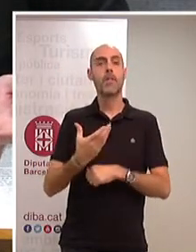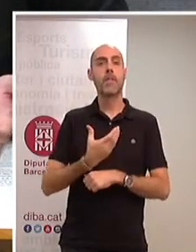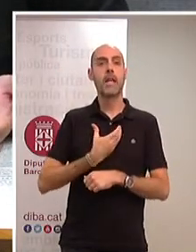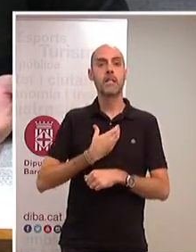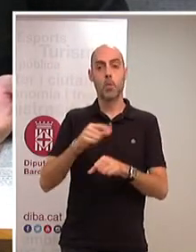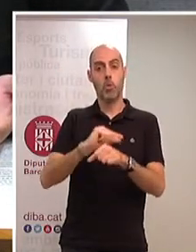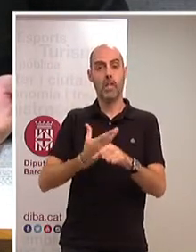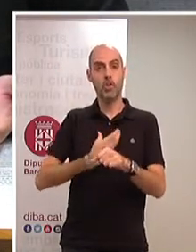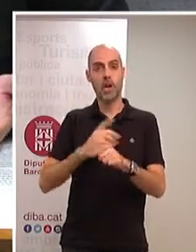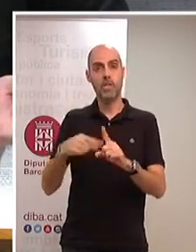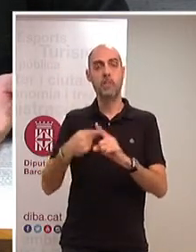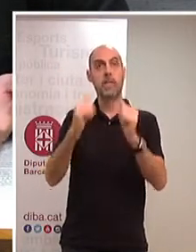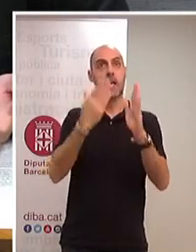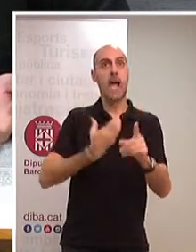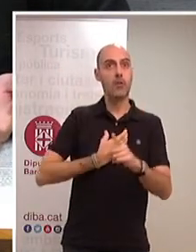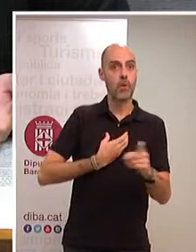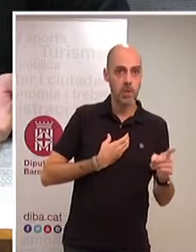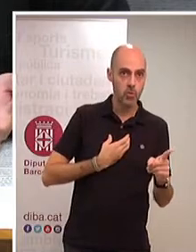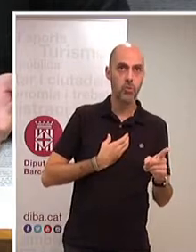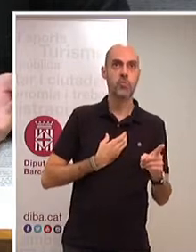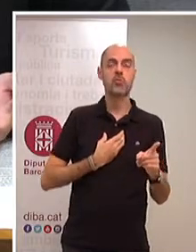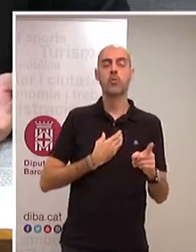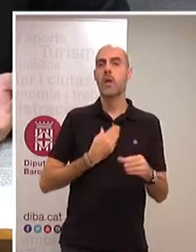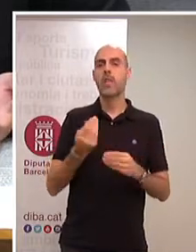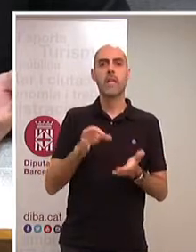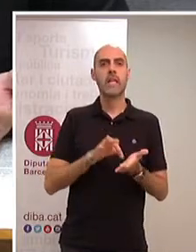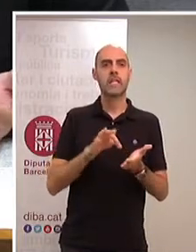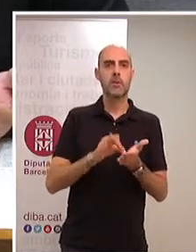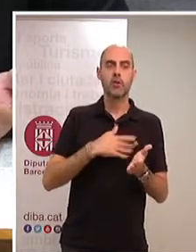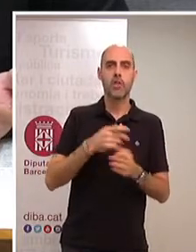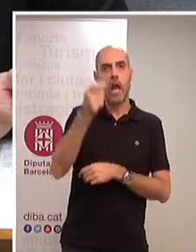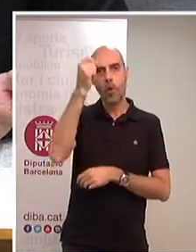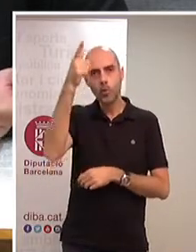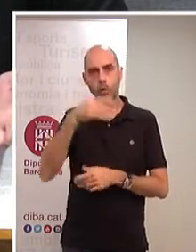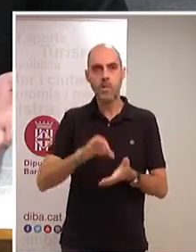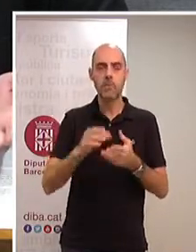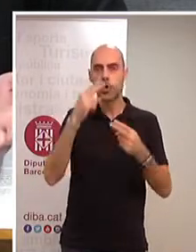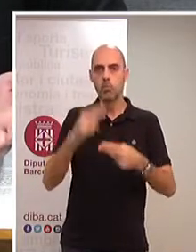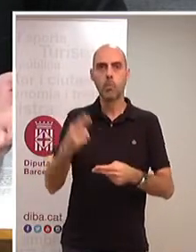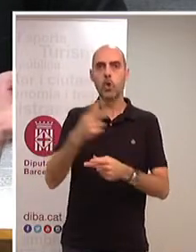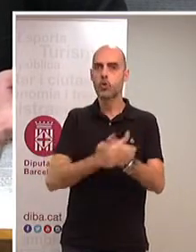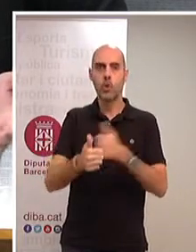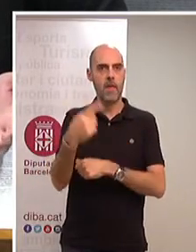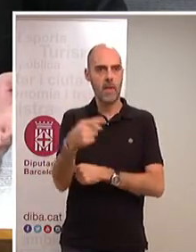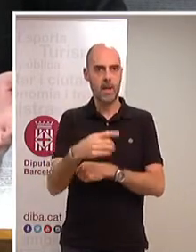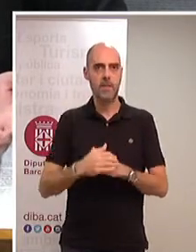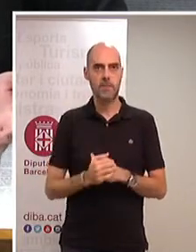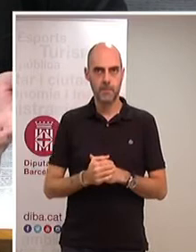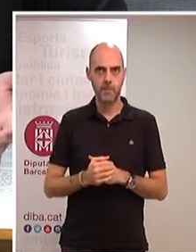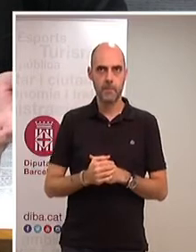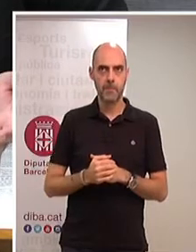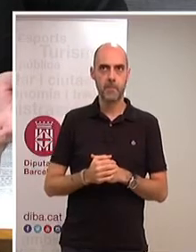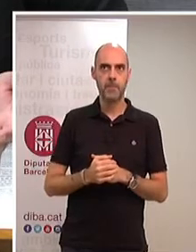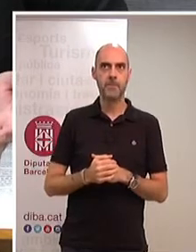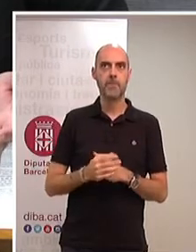els ajuntaments, les polítiques locals vinculades a l'accés als serveis, a la cultura, als serveis públics, són prioritàries. En resum, no em vull allargar més perquè és veritat que tinc 12